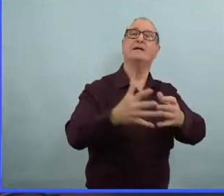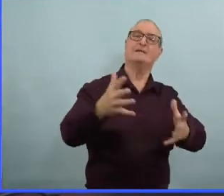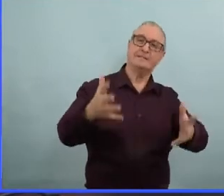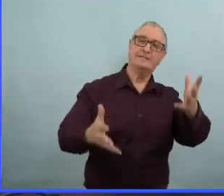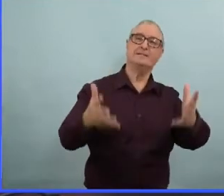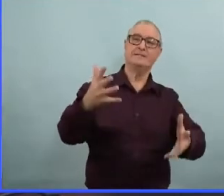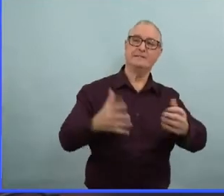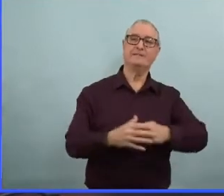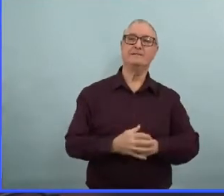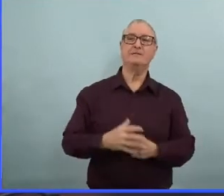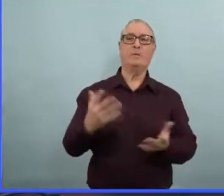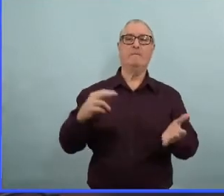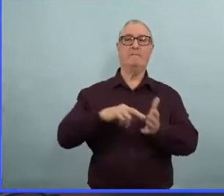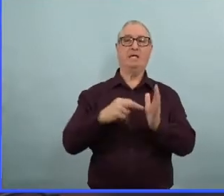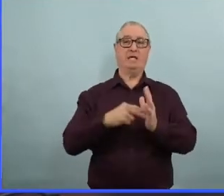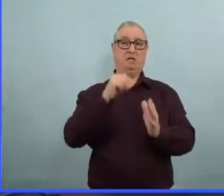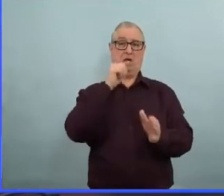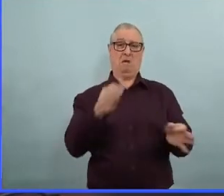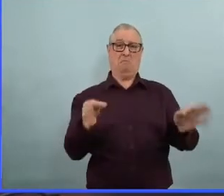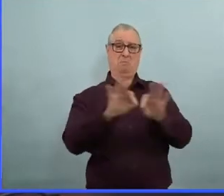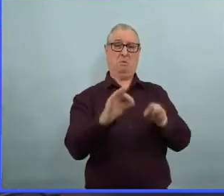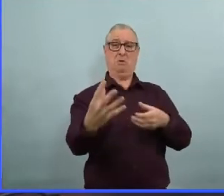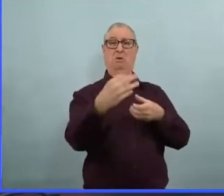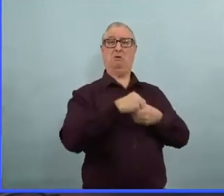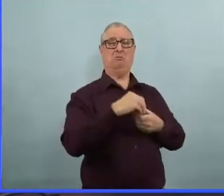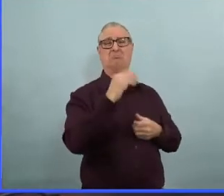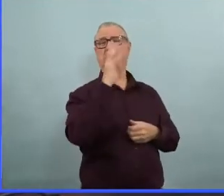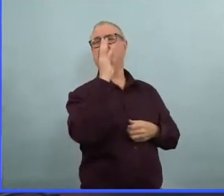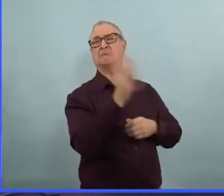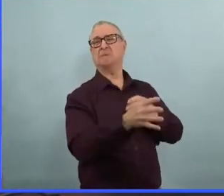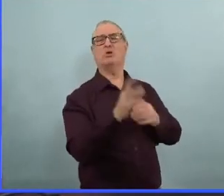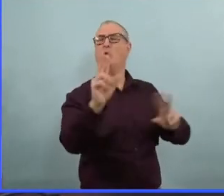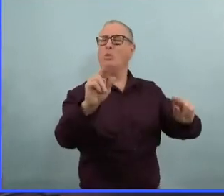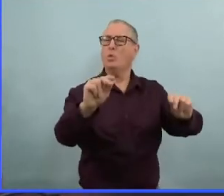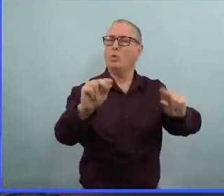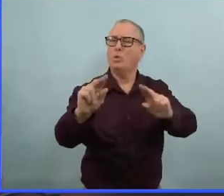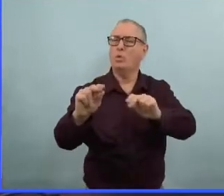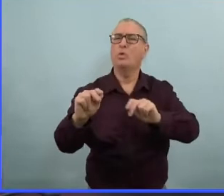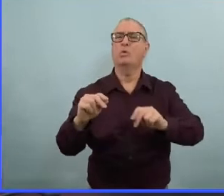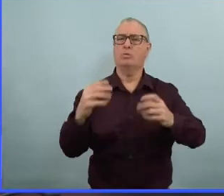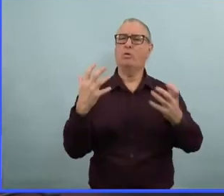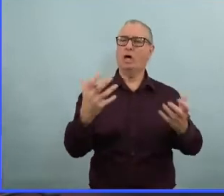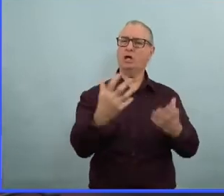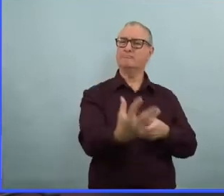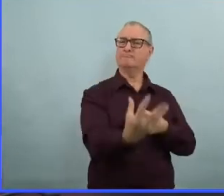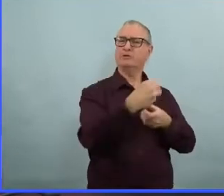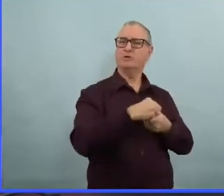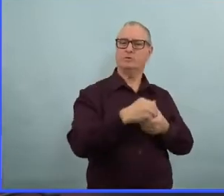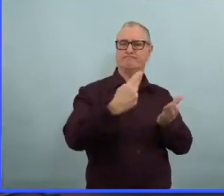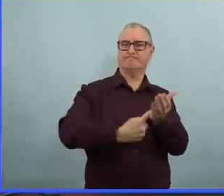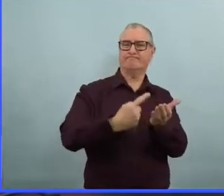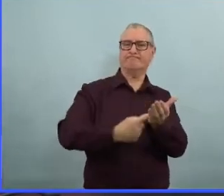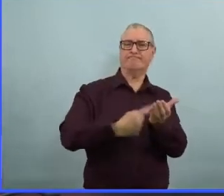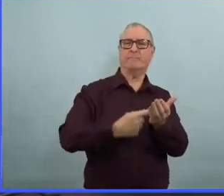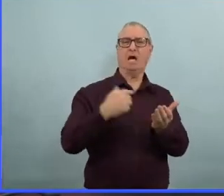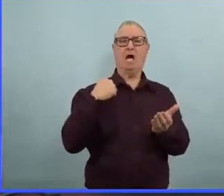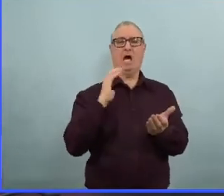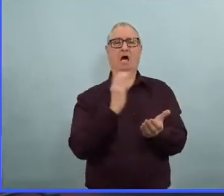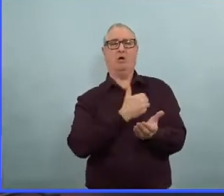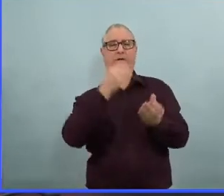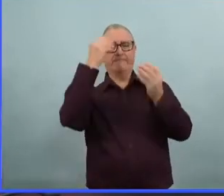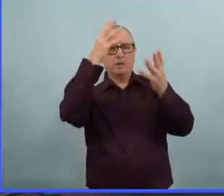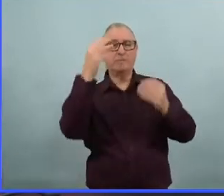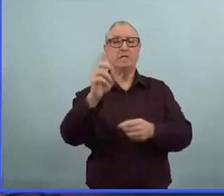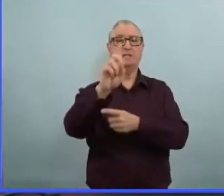été là. Alors, ce n'est pas pertinent, bien entendu, c'est pertinent à ce qu'on envisage de faire au niveau des restrictions.